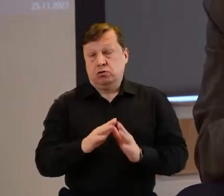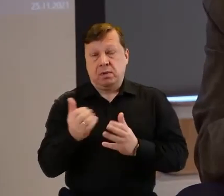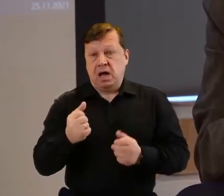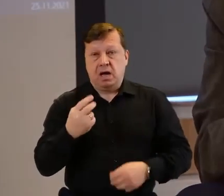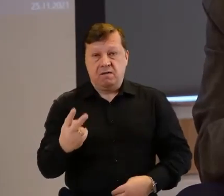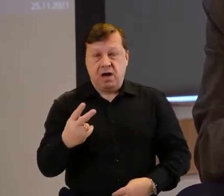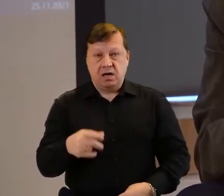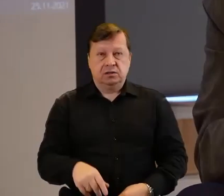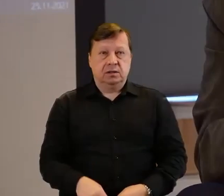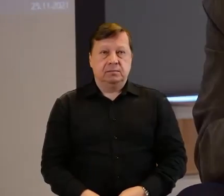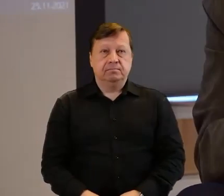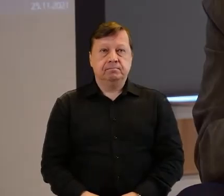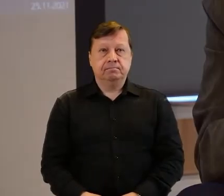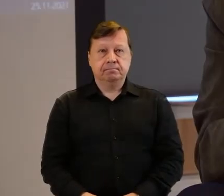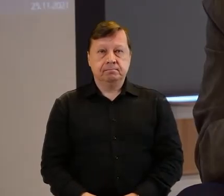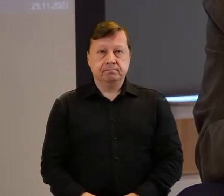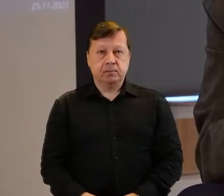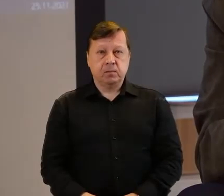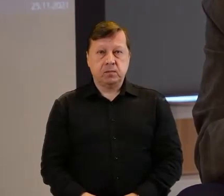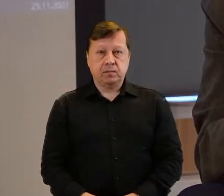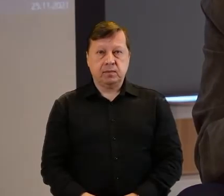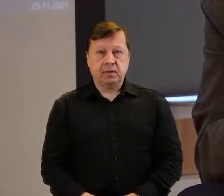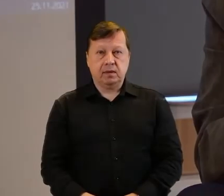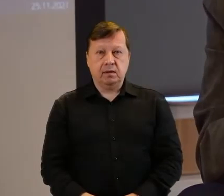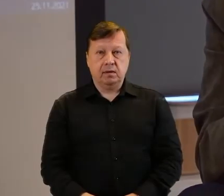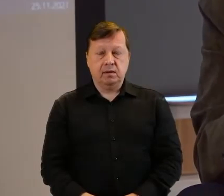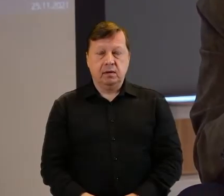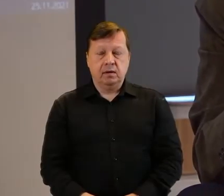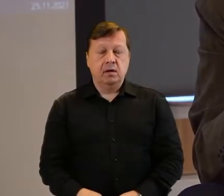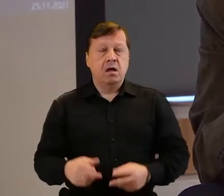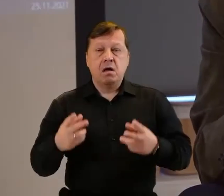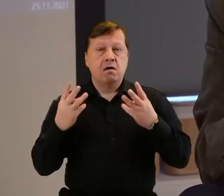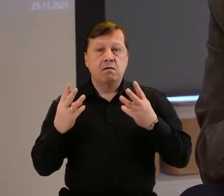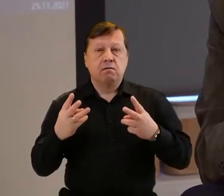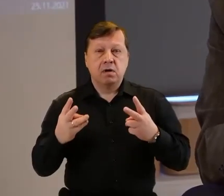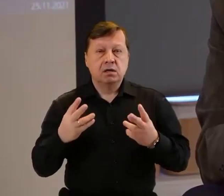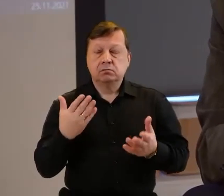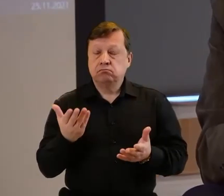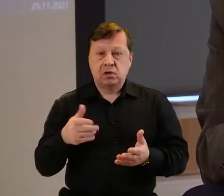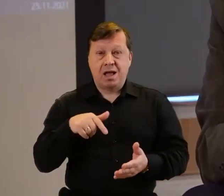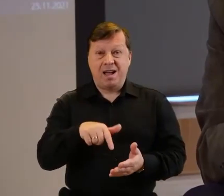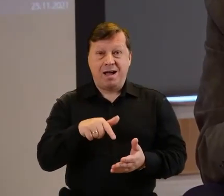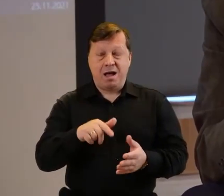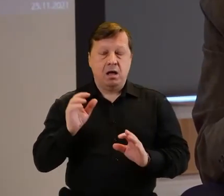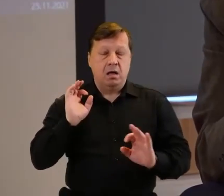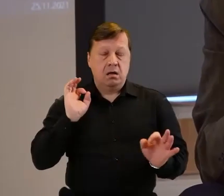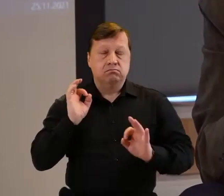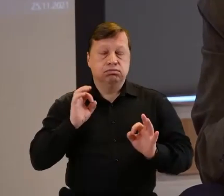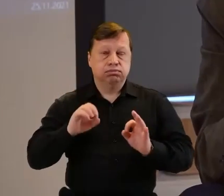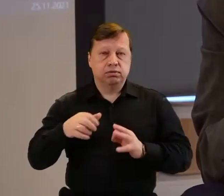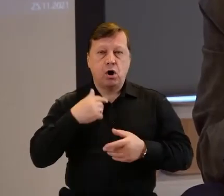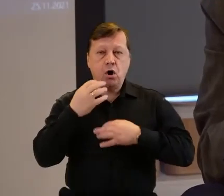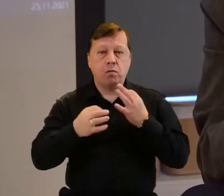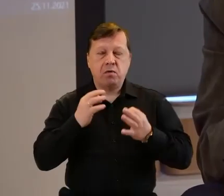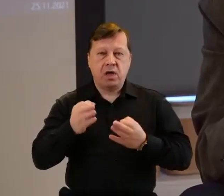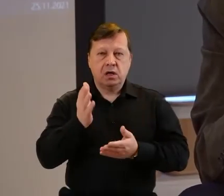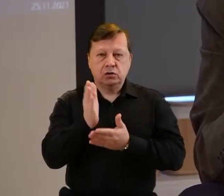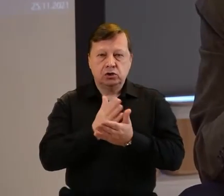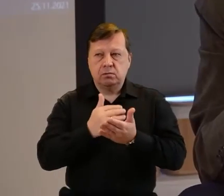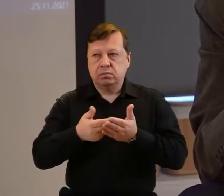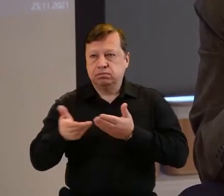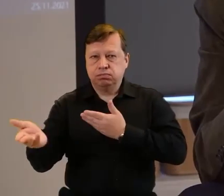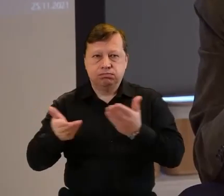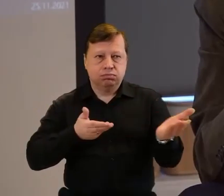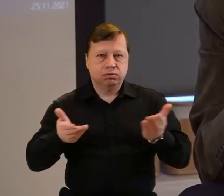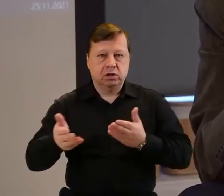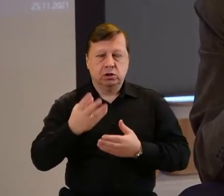i niezwykle ważną między innymi z kwestii dzielenia się, która pokazuje zupełnie różne cztery